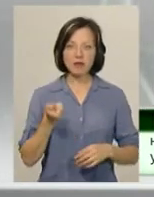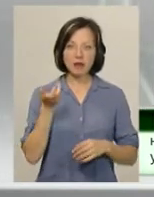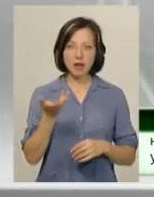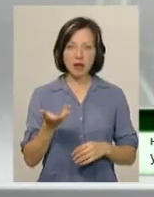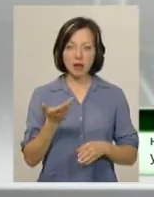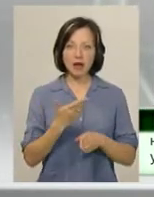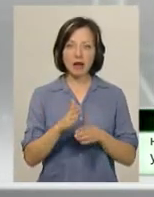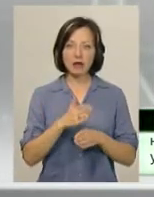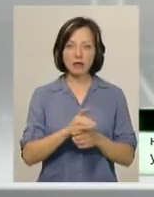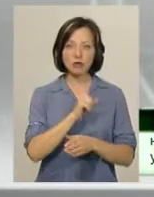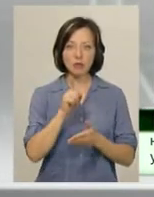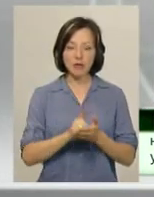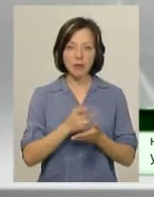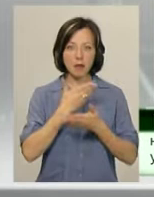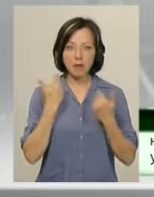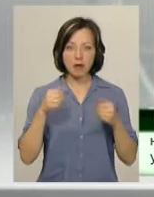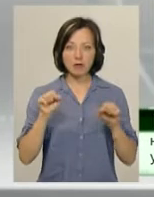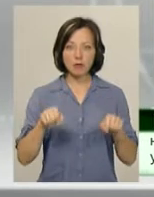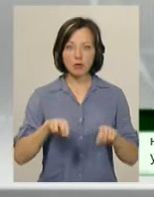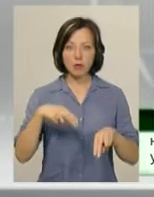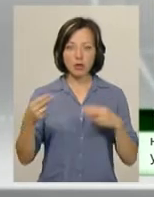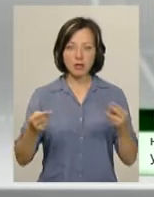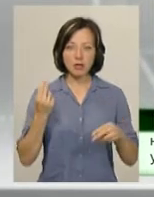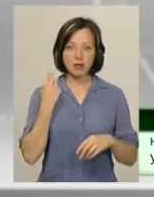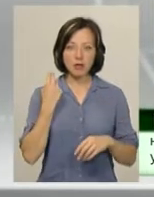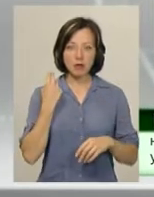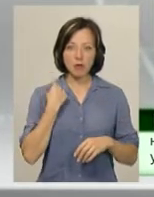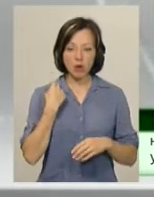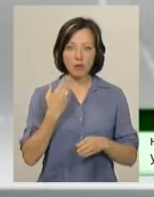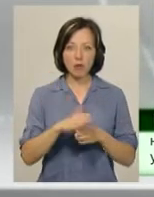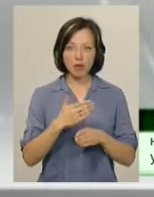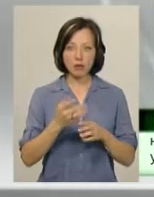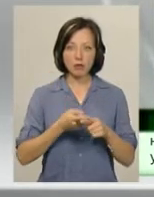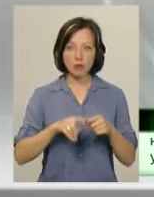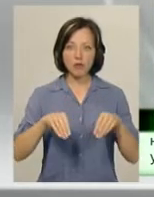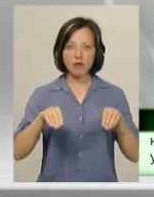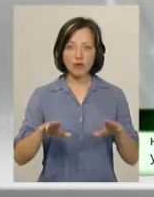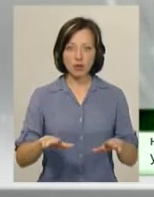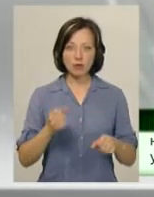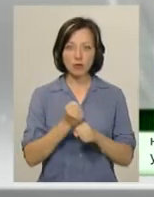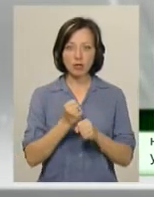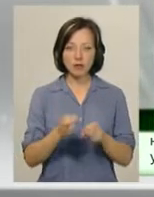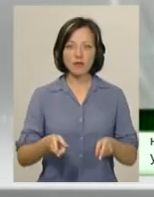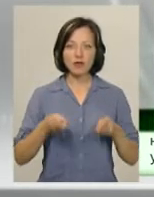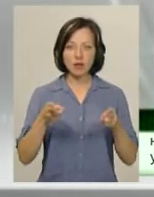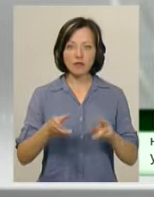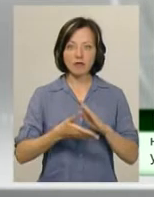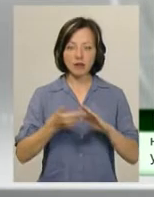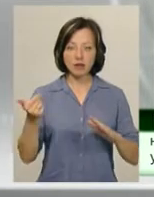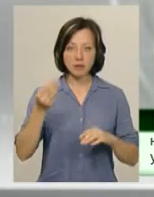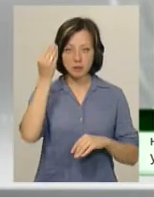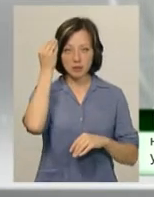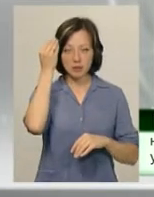кредитних зобов'язань і не мав змоги погасити заборгованості по кредитах, тому вирішив чинити злочин. викликав його під